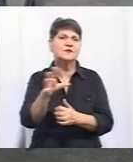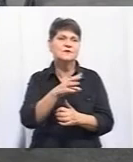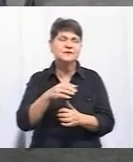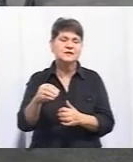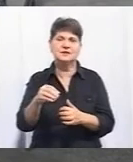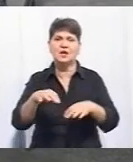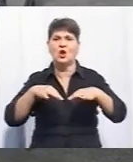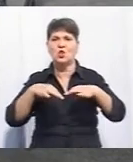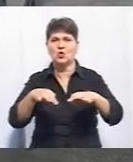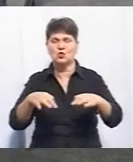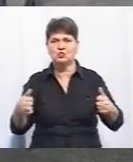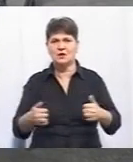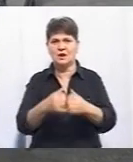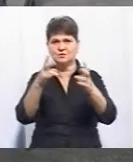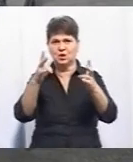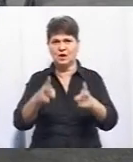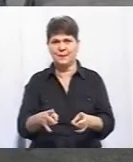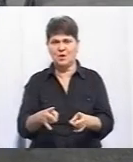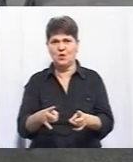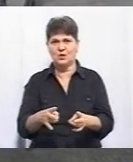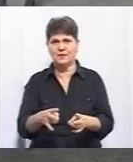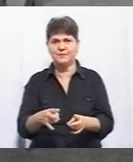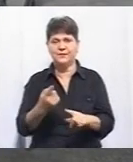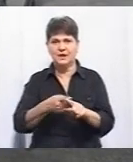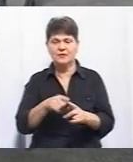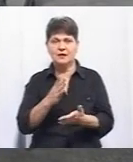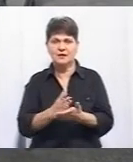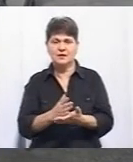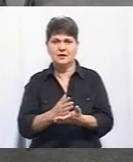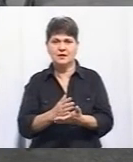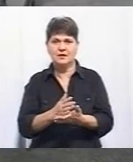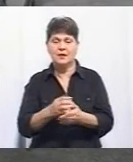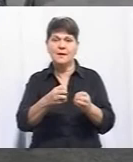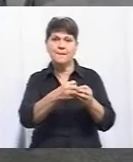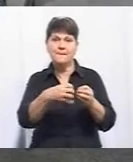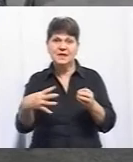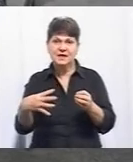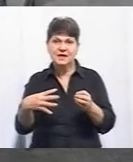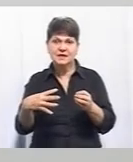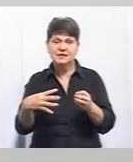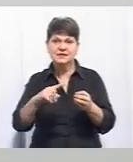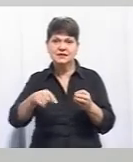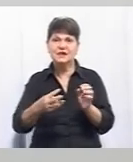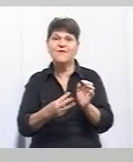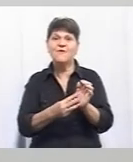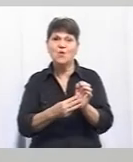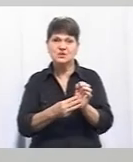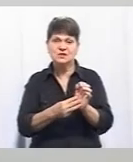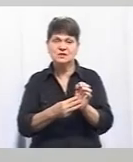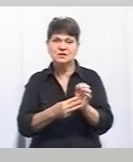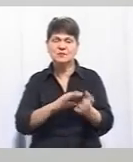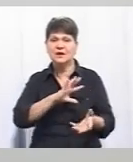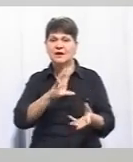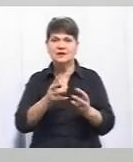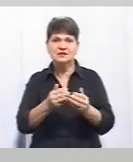пригод, 22,4% причина є. І 15,8% від